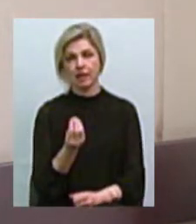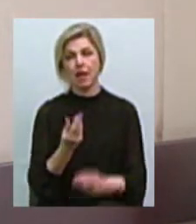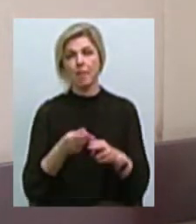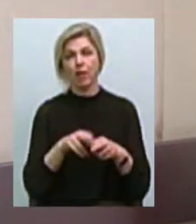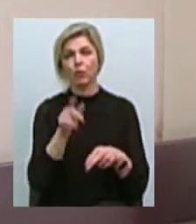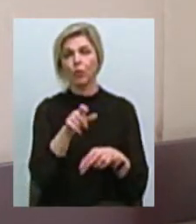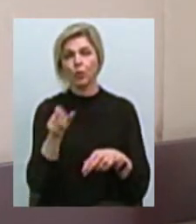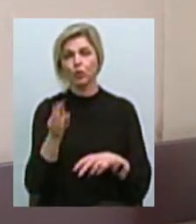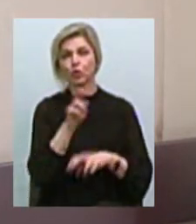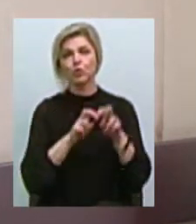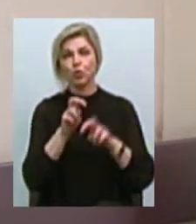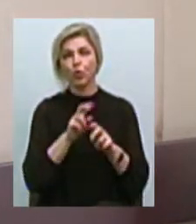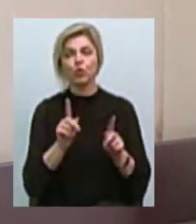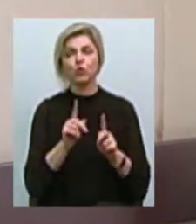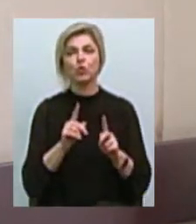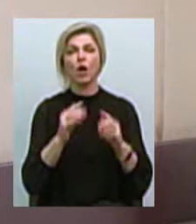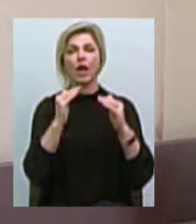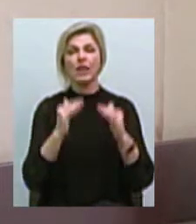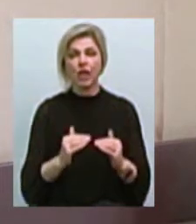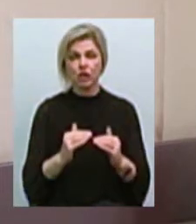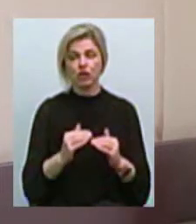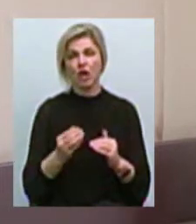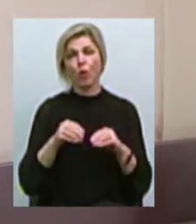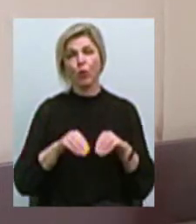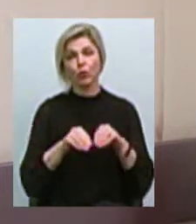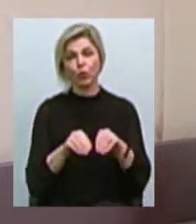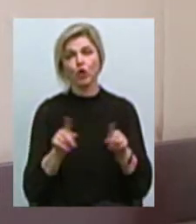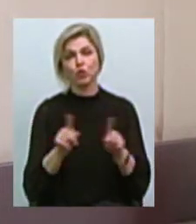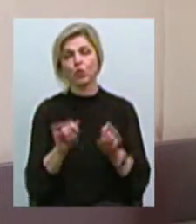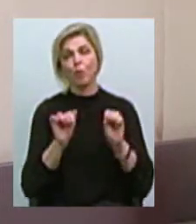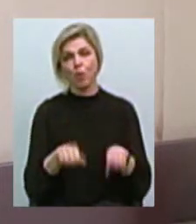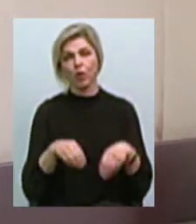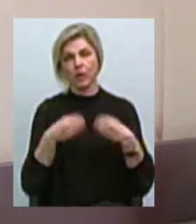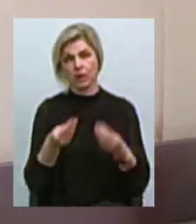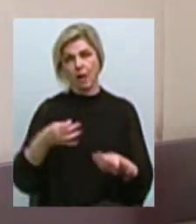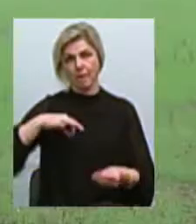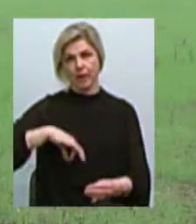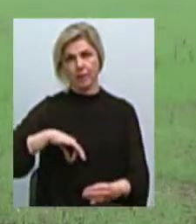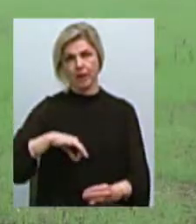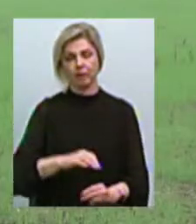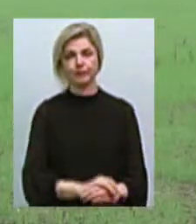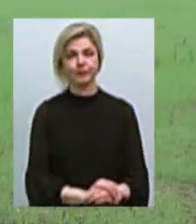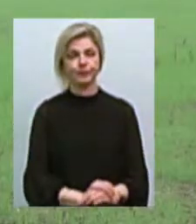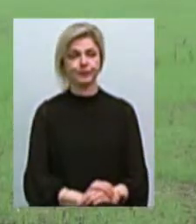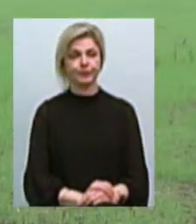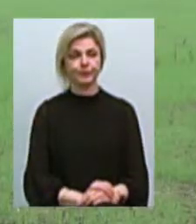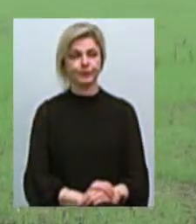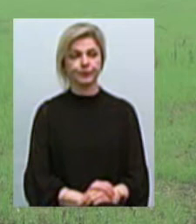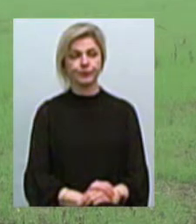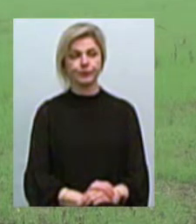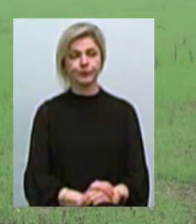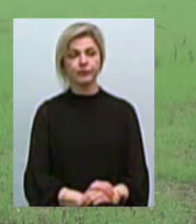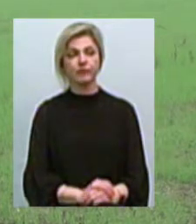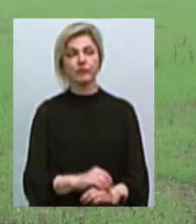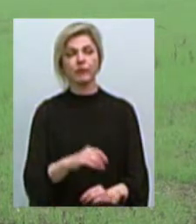шукають якісь нішеві культури, які могли дати прибуток. Руслан Народа нішевими